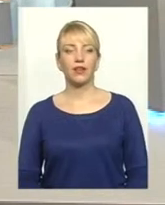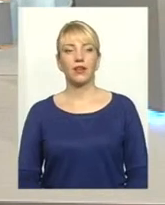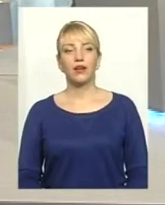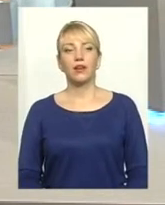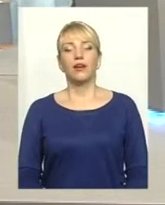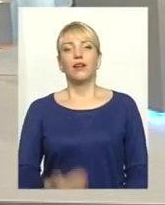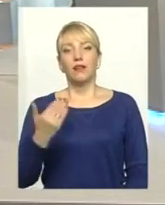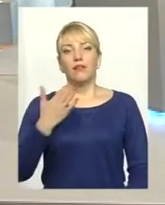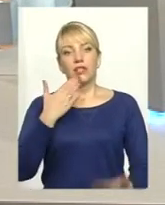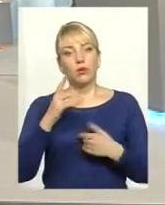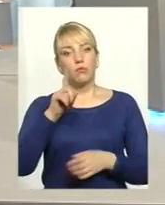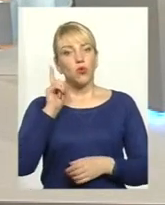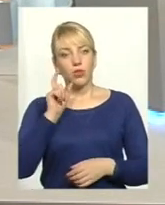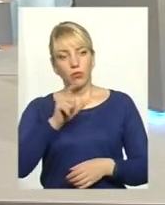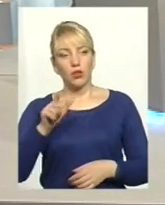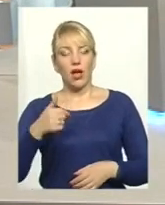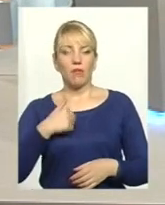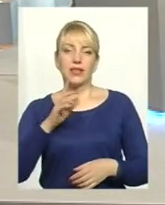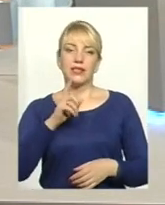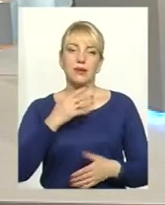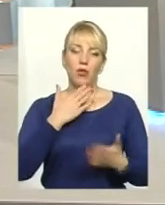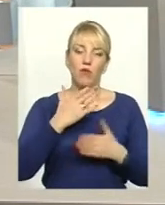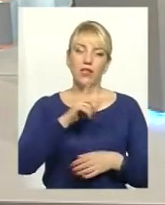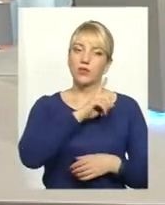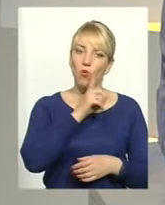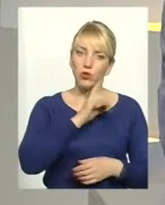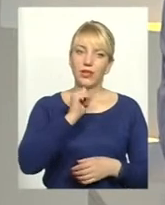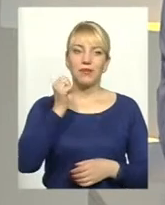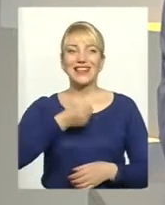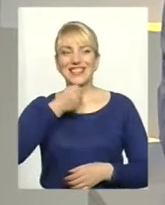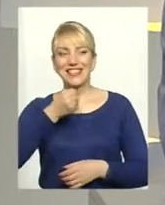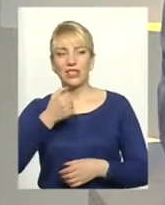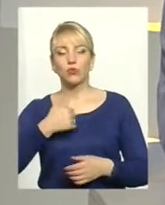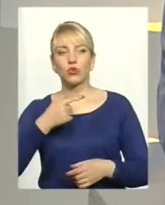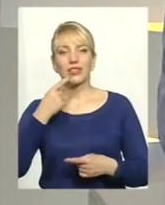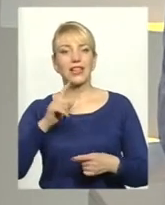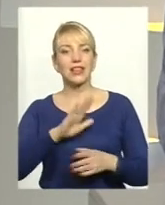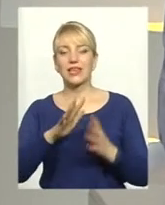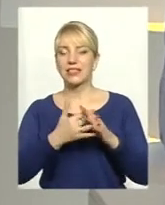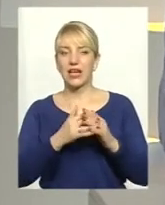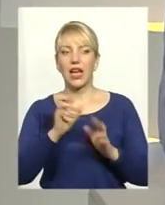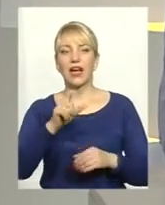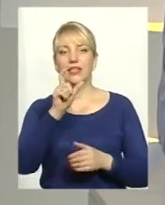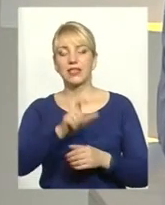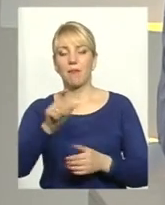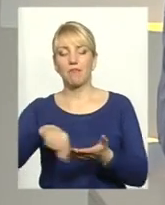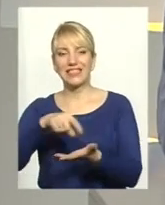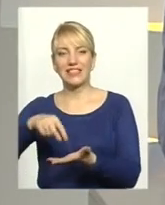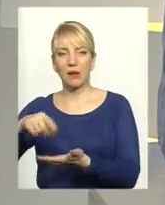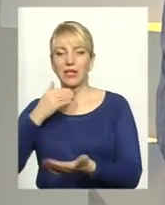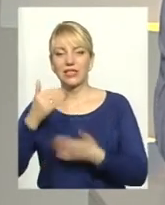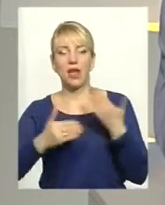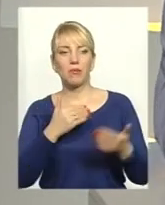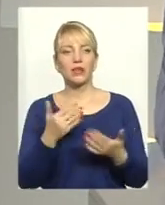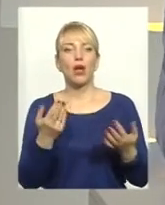спілкувалися з молодими людьми, а спілкувалися і з молодими, і старшими. І хочу зауважити не з селяними, а з містянами. І запитували їх про